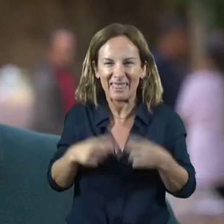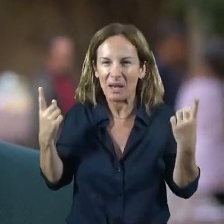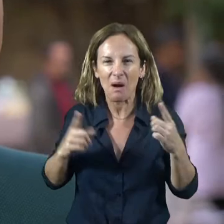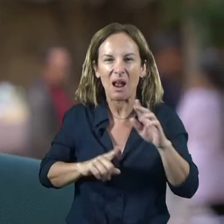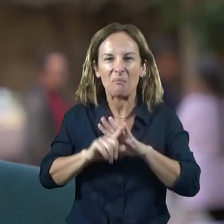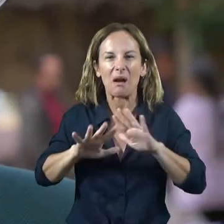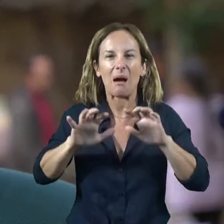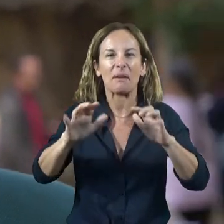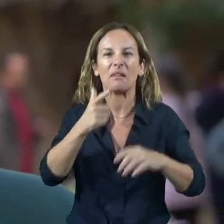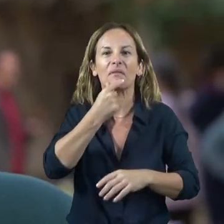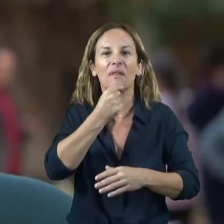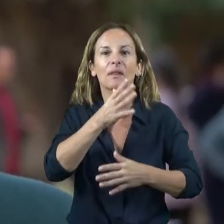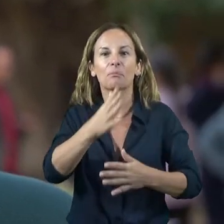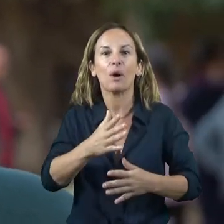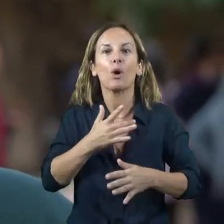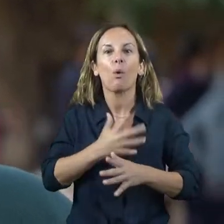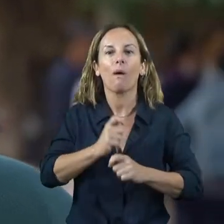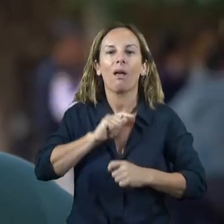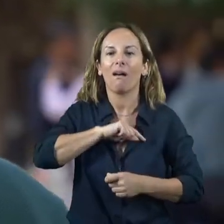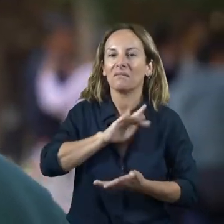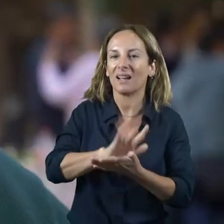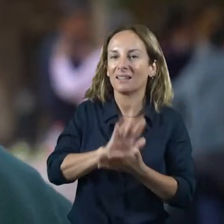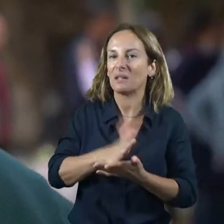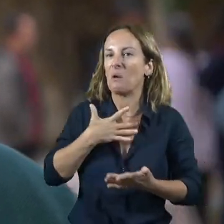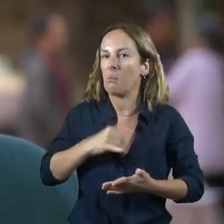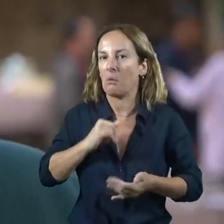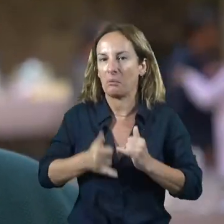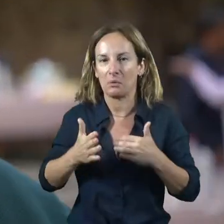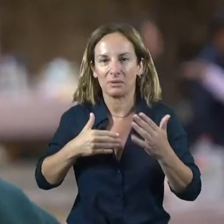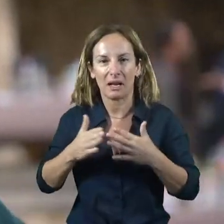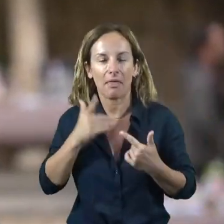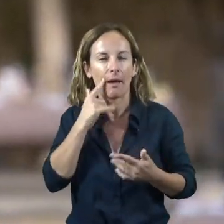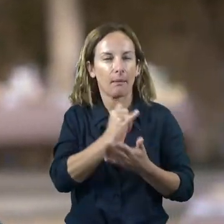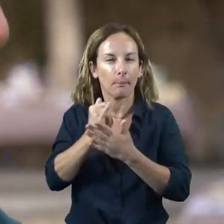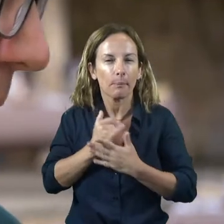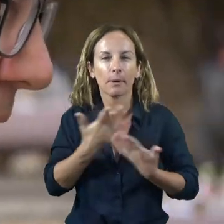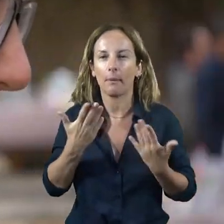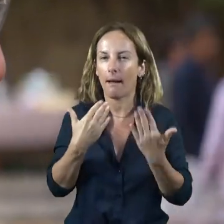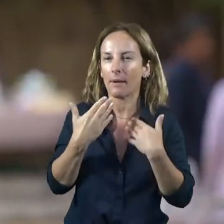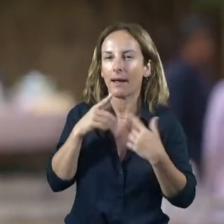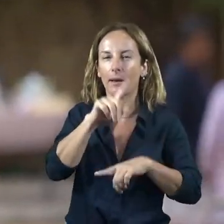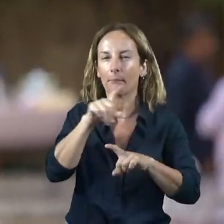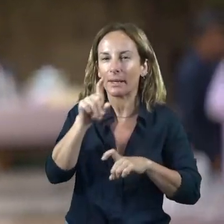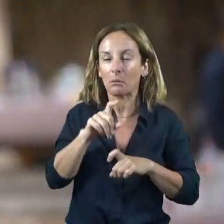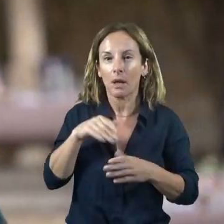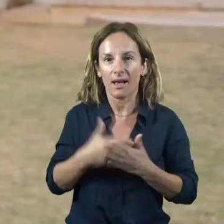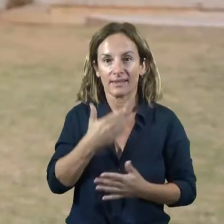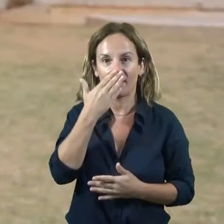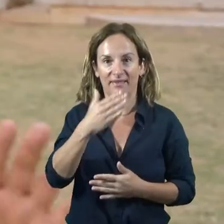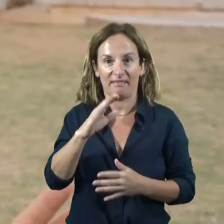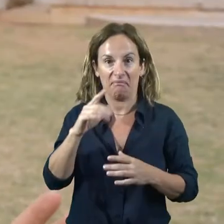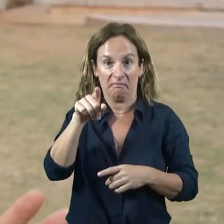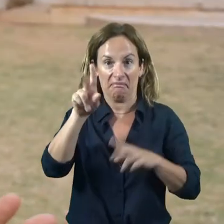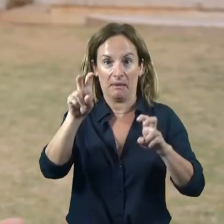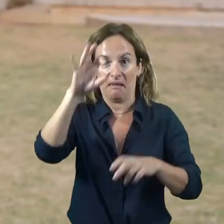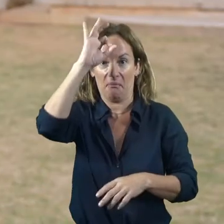permet de dir, bé, vés amb tranquil·litat perquè en el fons pots equivocar-te, pots provar coses, pots parlar, pots fer preguntes, pots